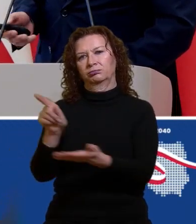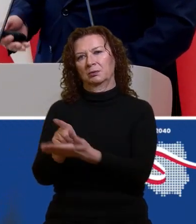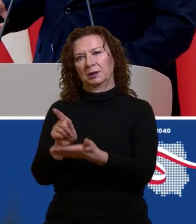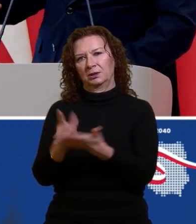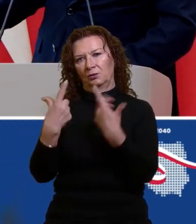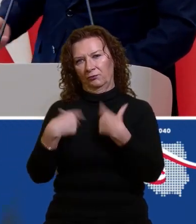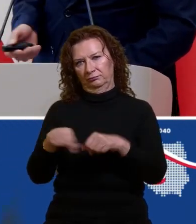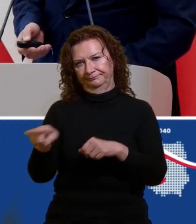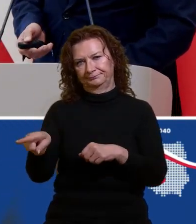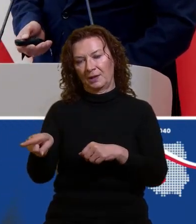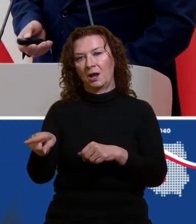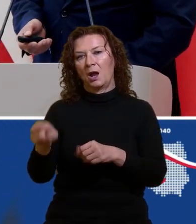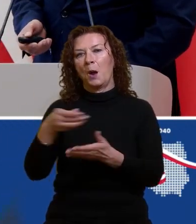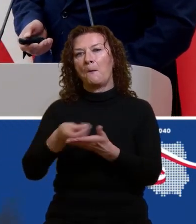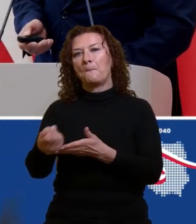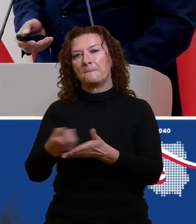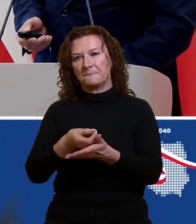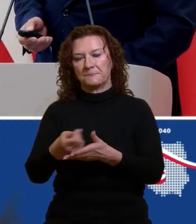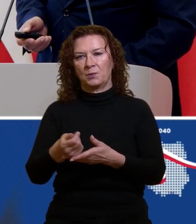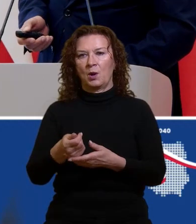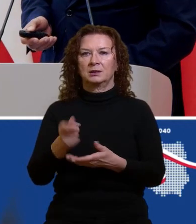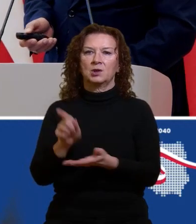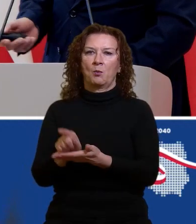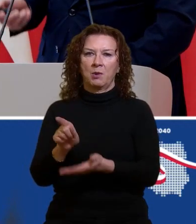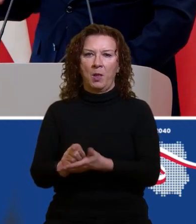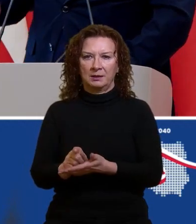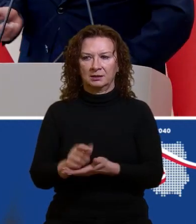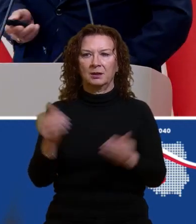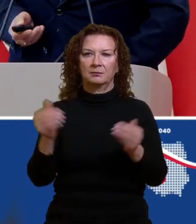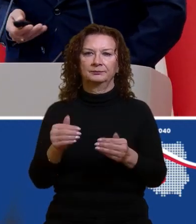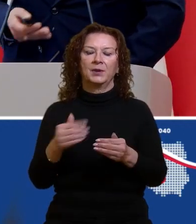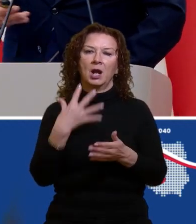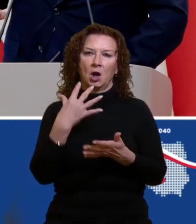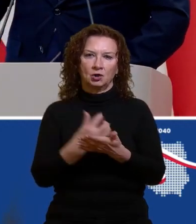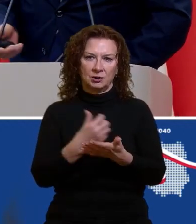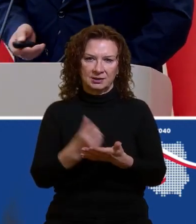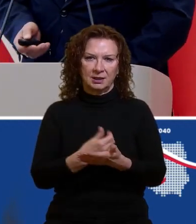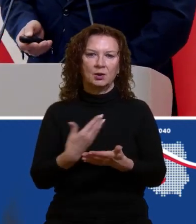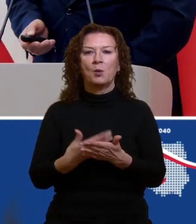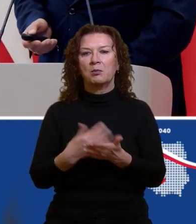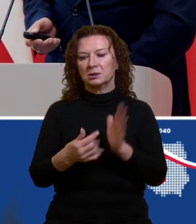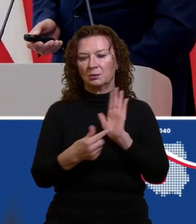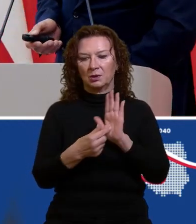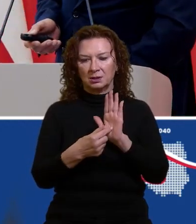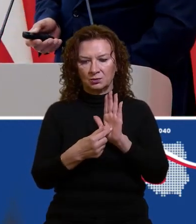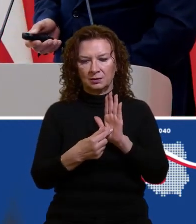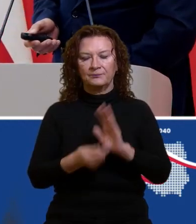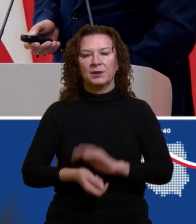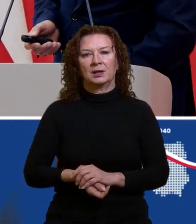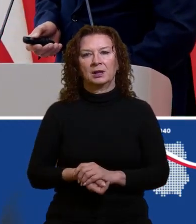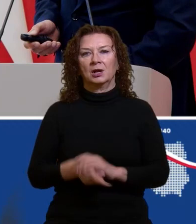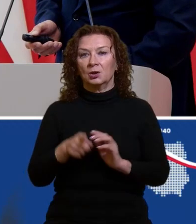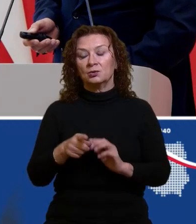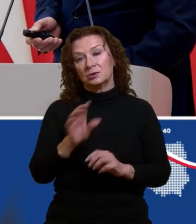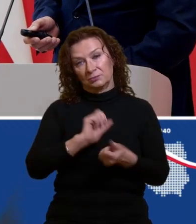Podatników tych, którzy z tych rozwiązań korzystają pokazuję to po to, bo oczywiście tutaj są w tym zakresie